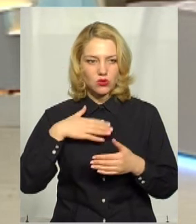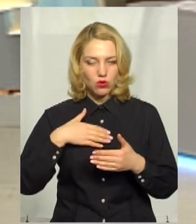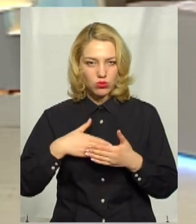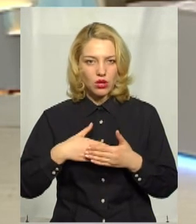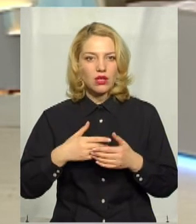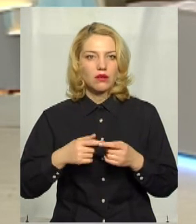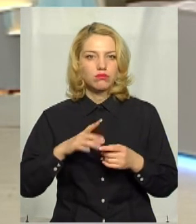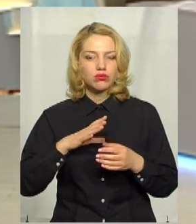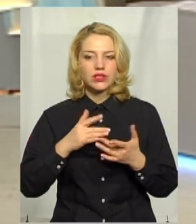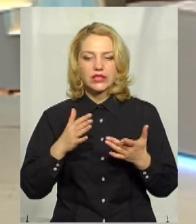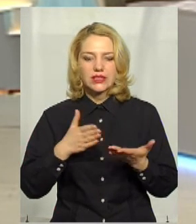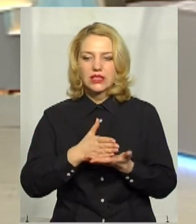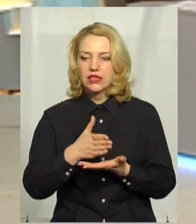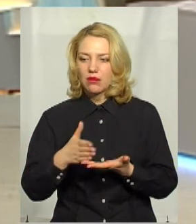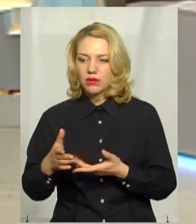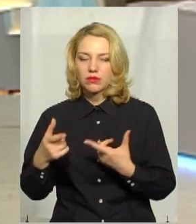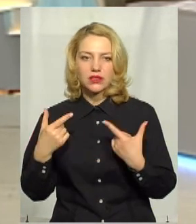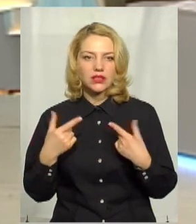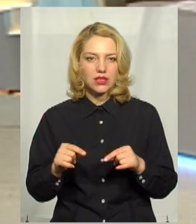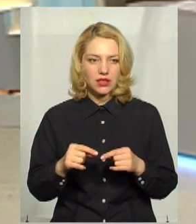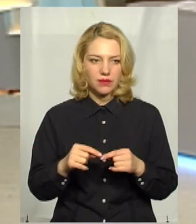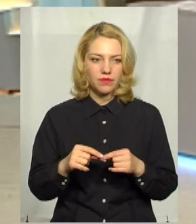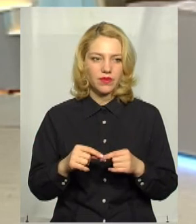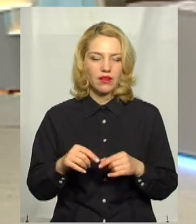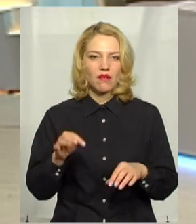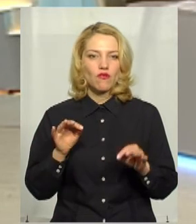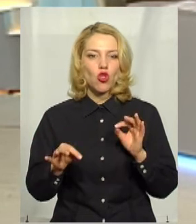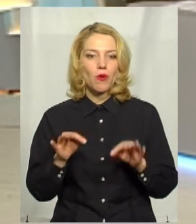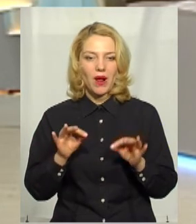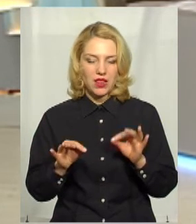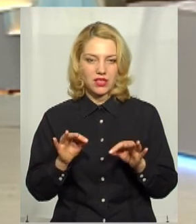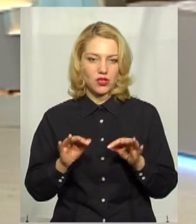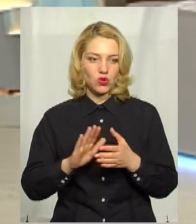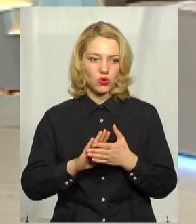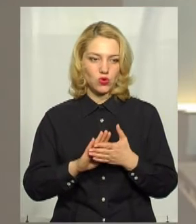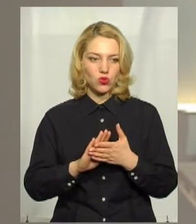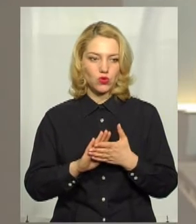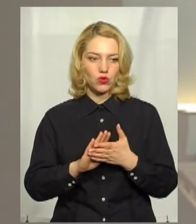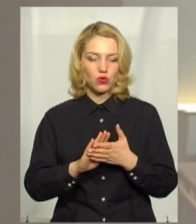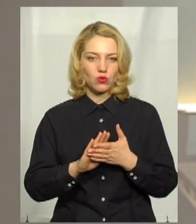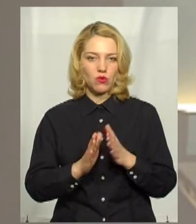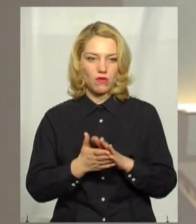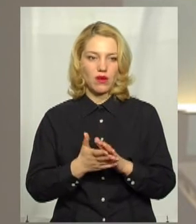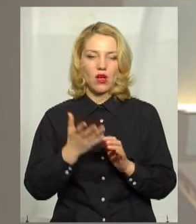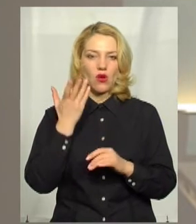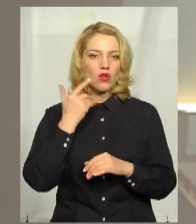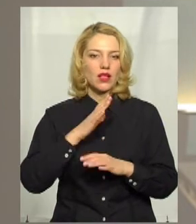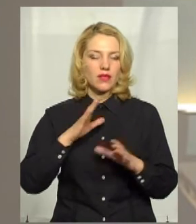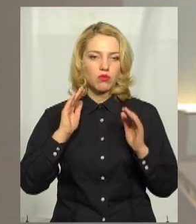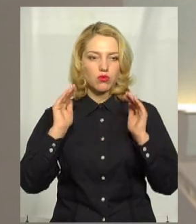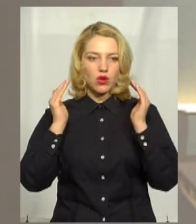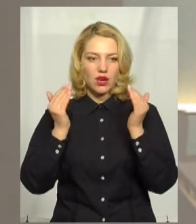певні напрямки, де і, скажімо, і в нормальні часи, коли не було